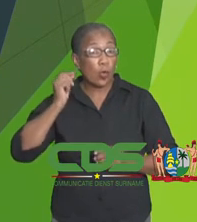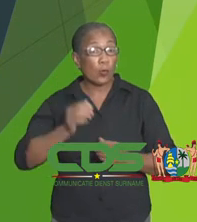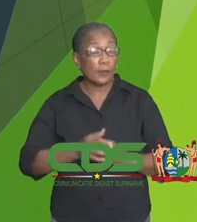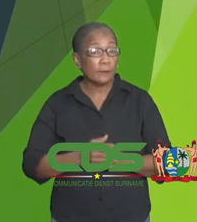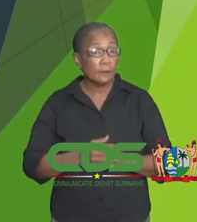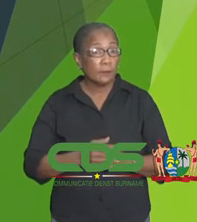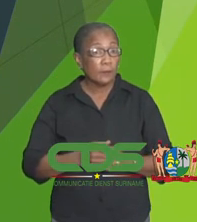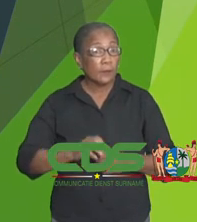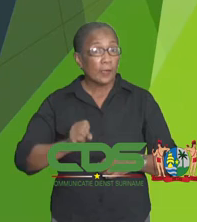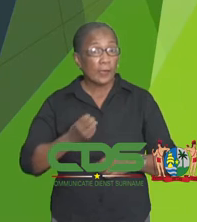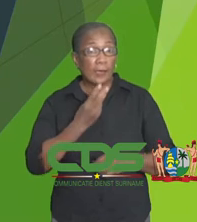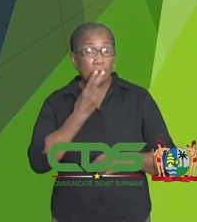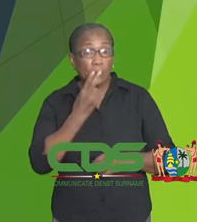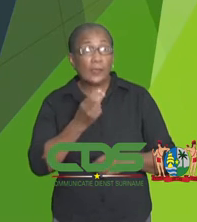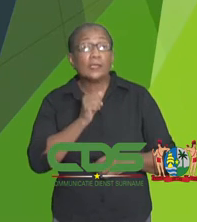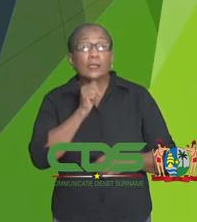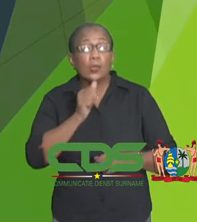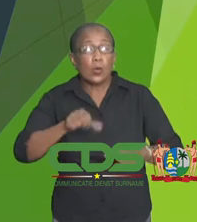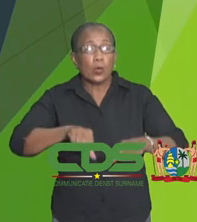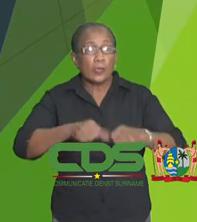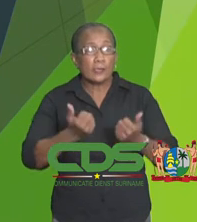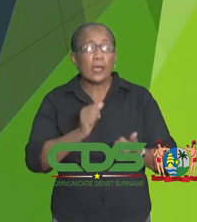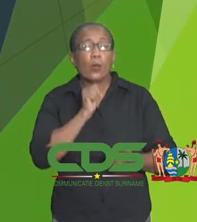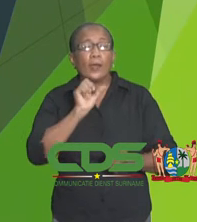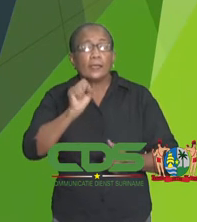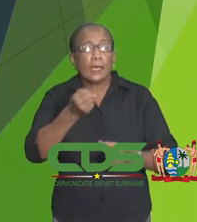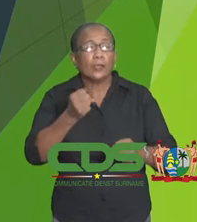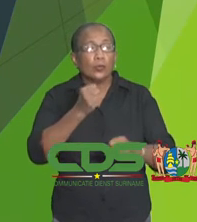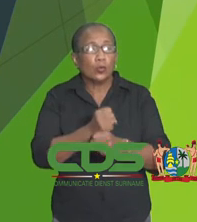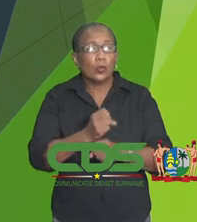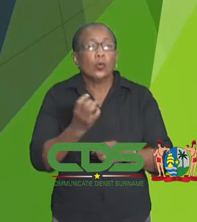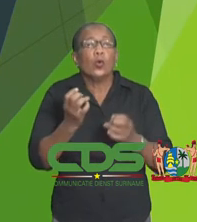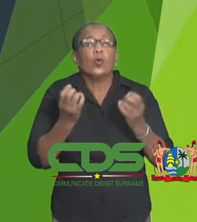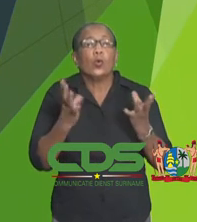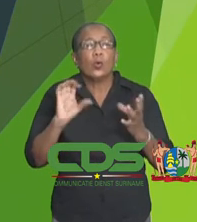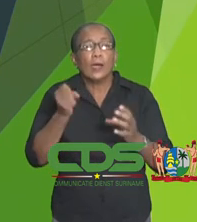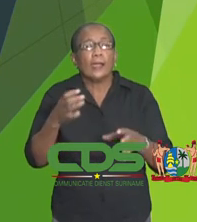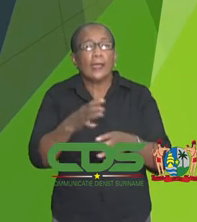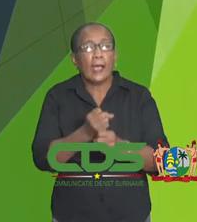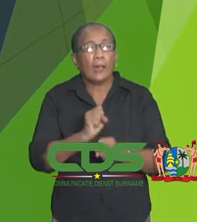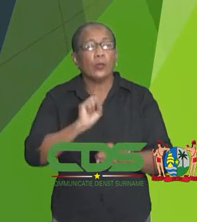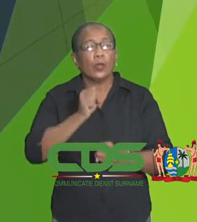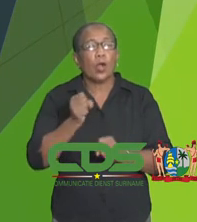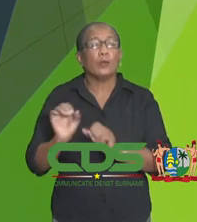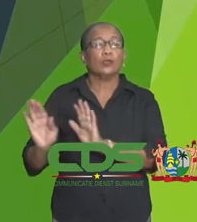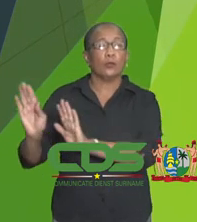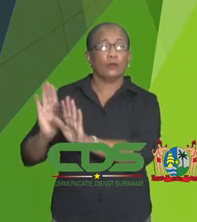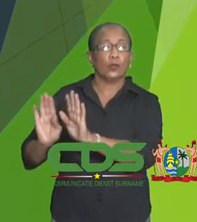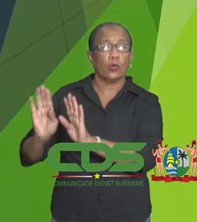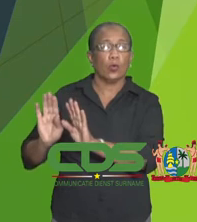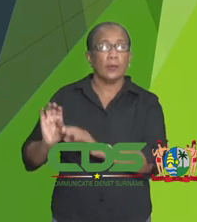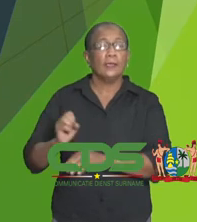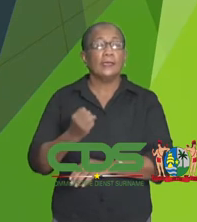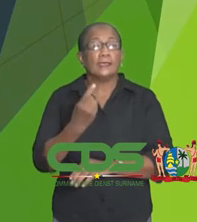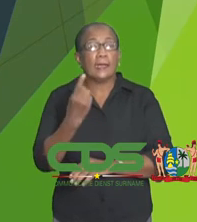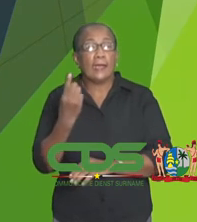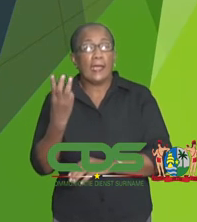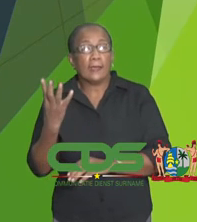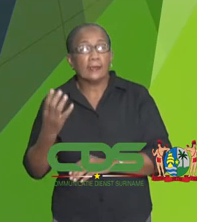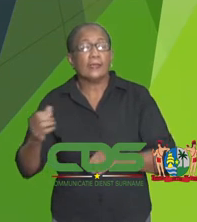bespreekt en kijkt wat de oorzaken zijn en wat gedaan kan worden om de sterfte te voorkomen. Dat bestaat al een aantal jaren.